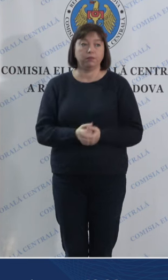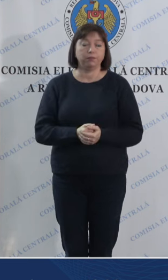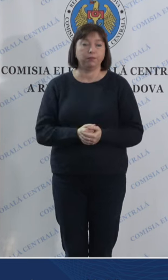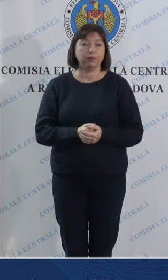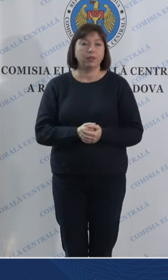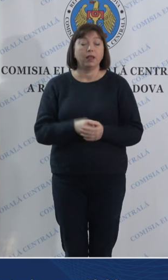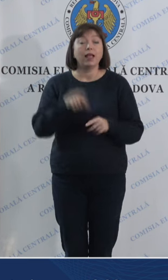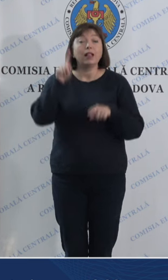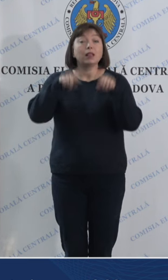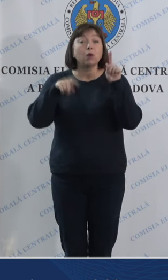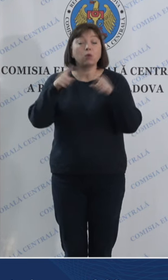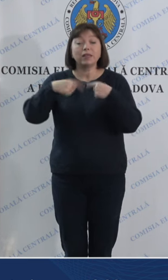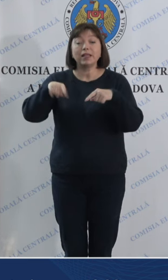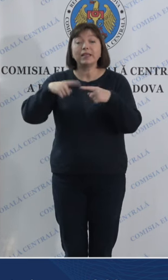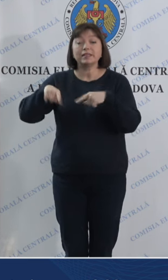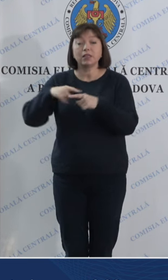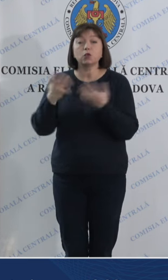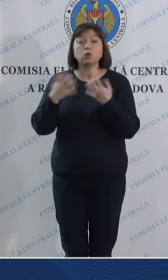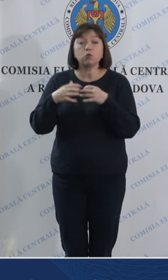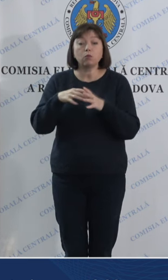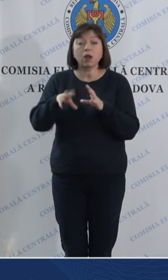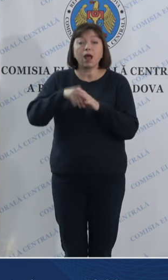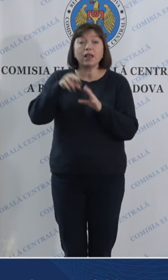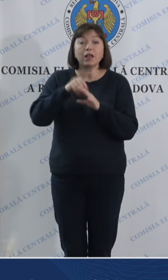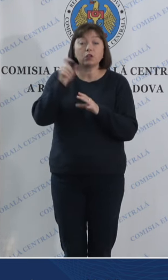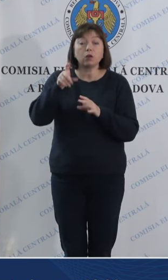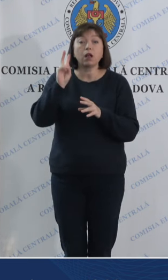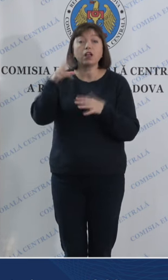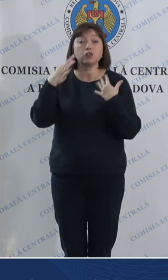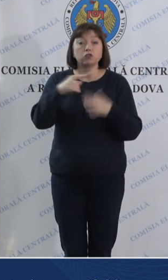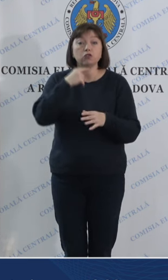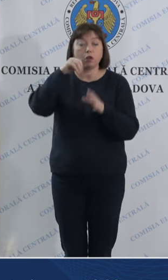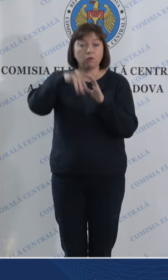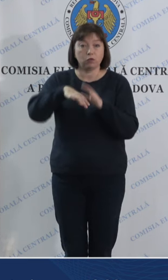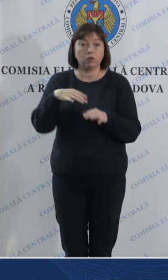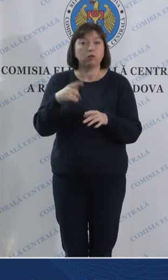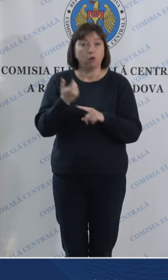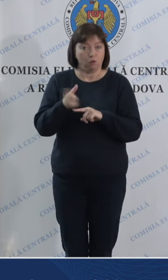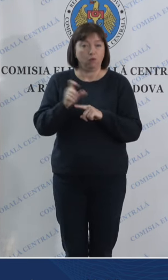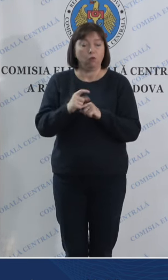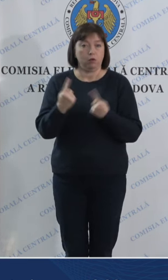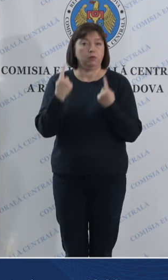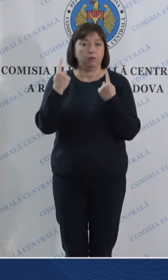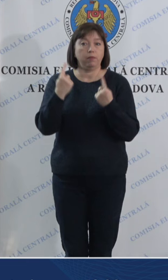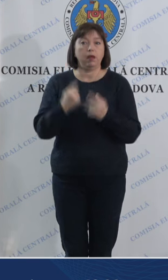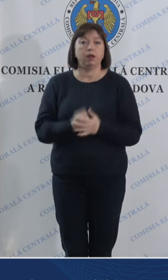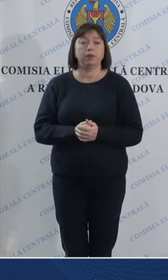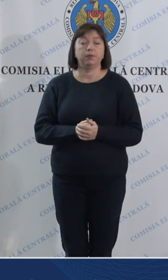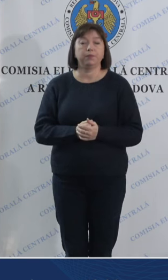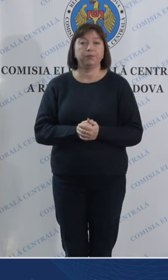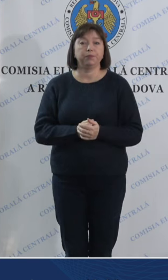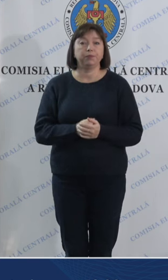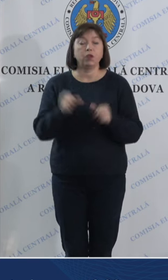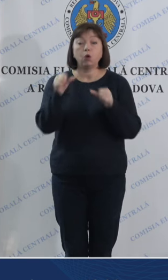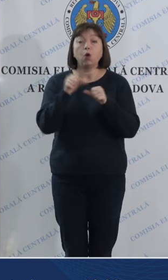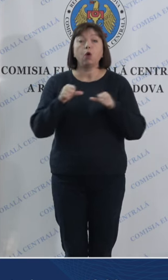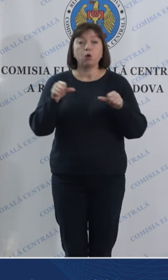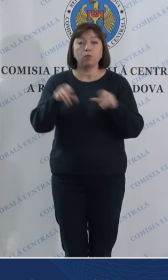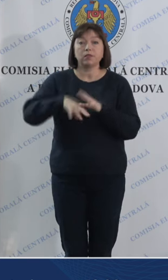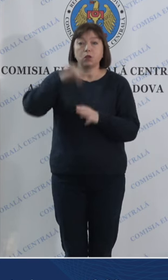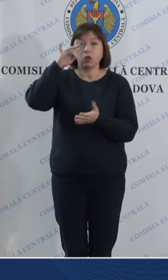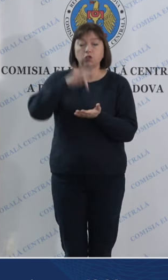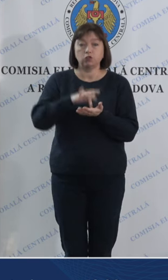La unele secții, numărul alegătorilor care deja au votat este destul de mare. Comisia